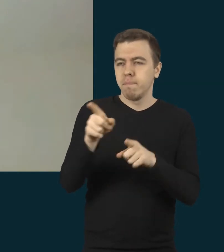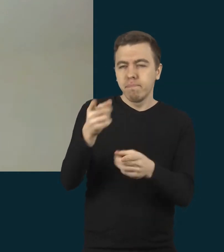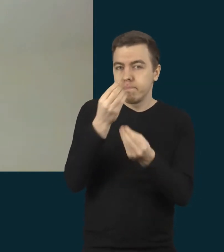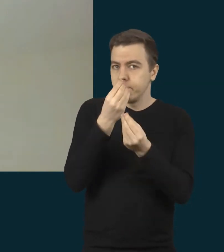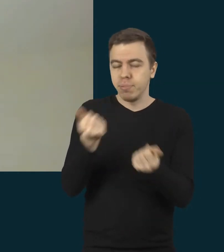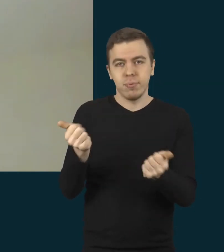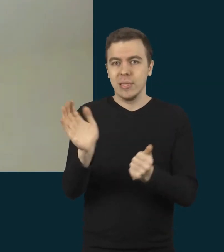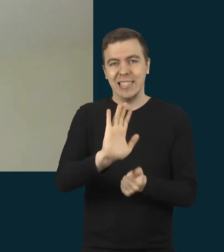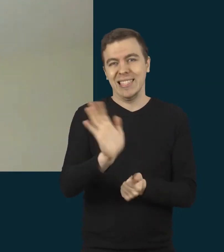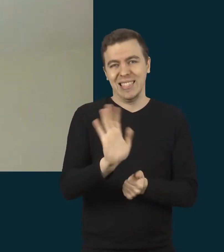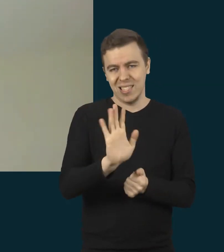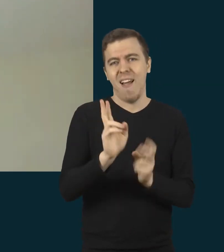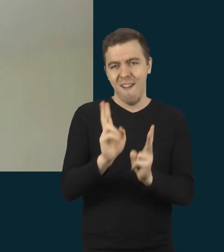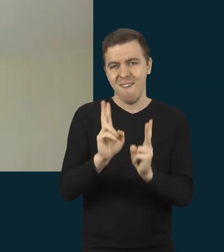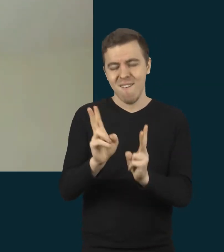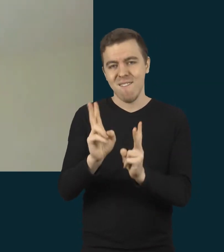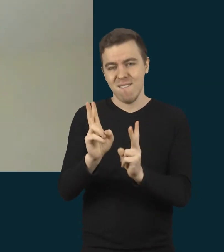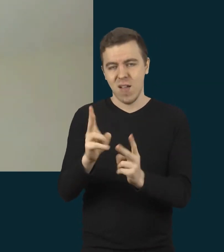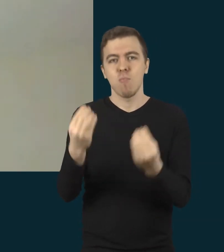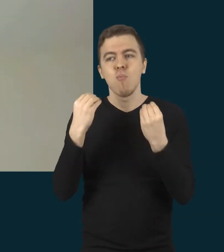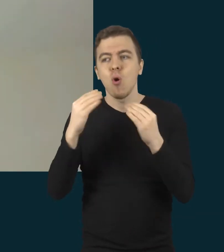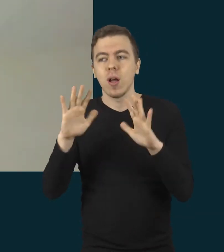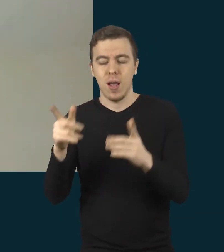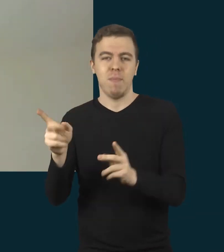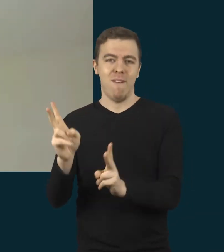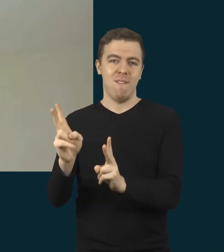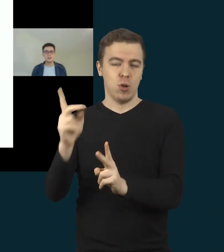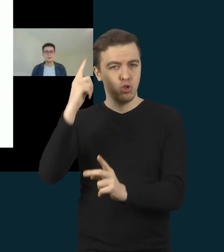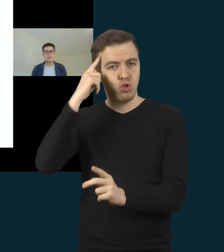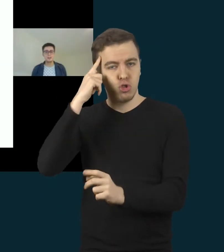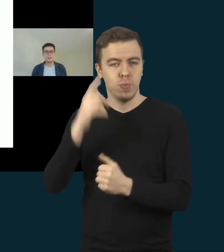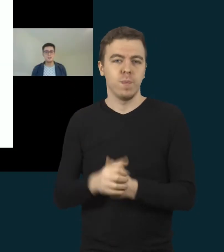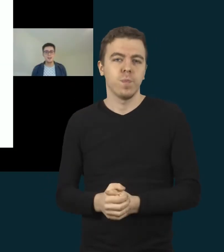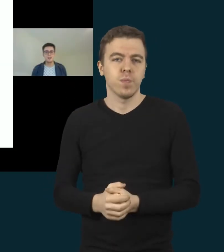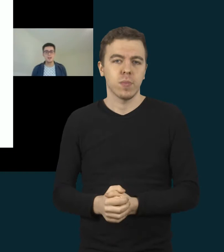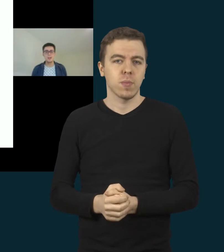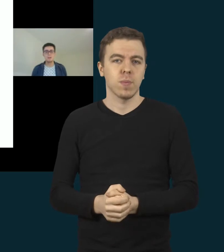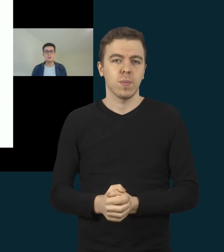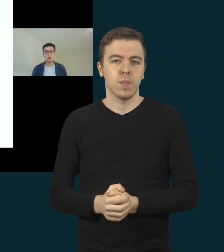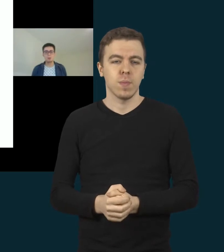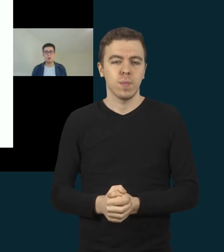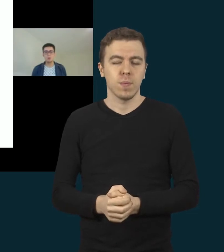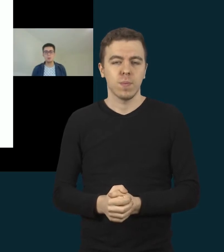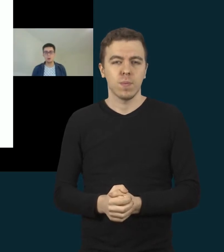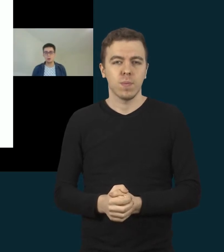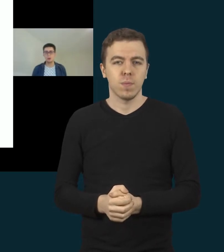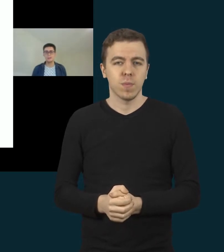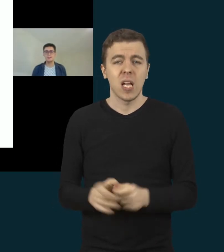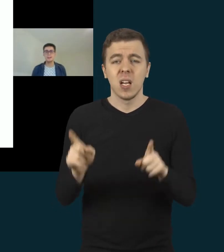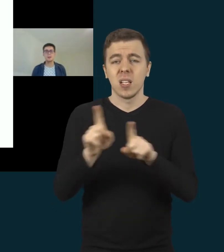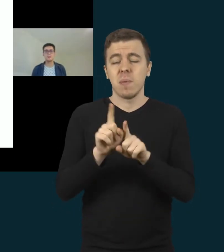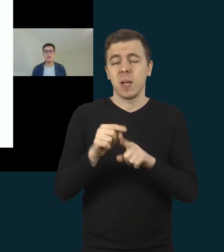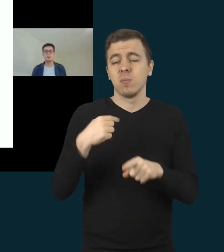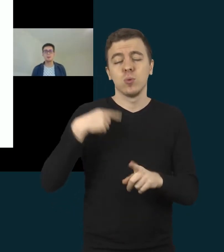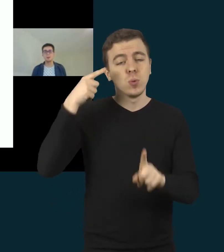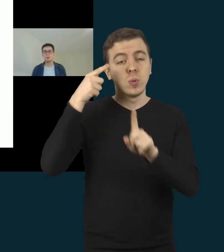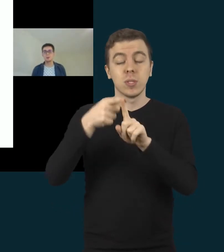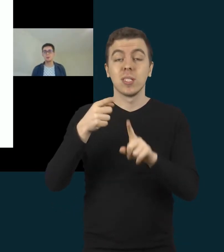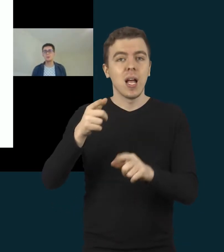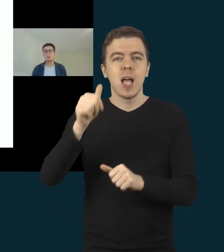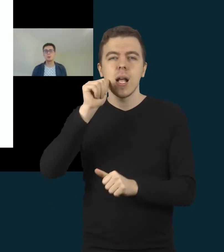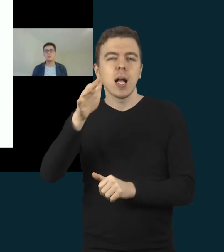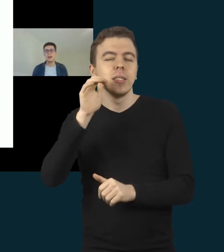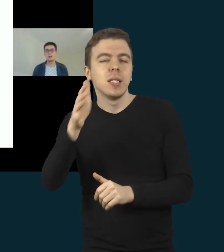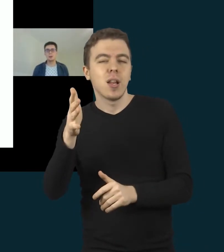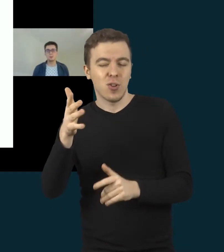mokinų įgūdžio mokytis. Ir taip pat mes siekėme formuoti mokinio kasdienio gyvenimo įgūdžius